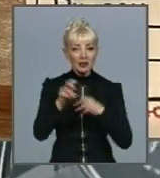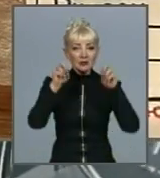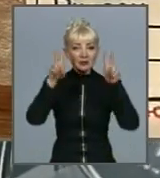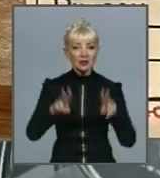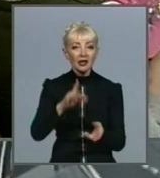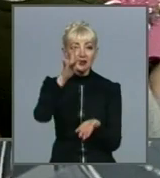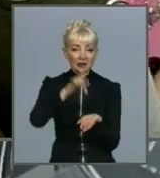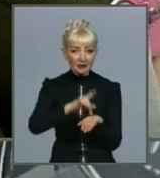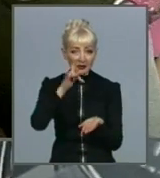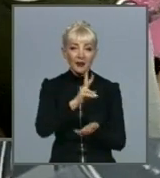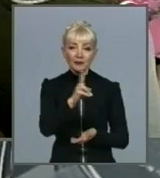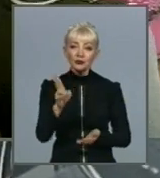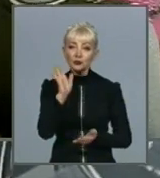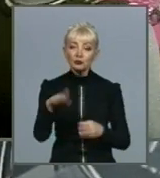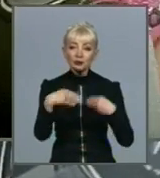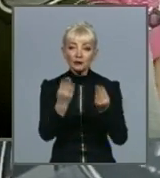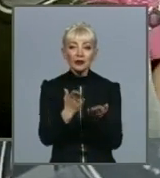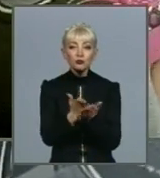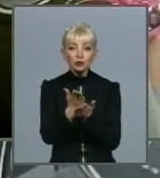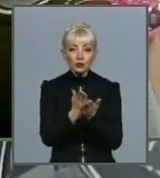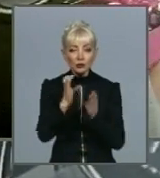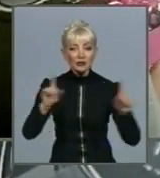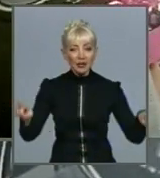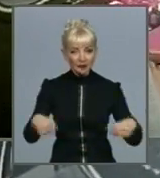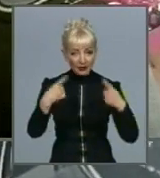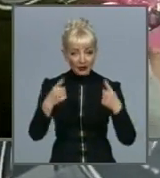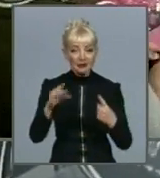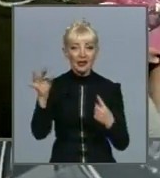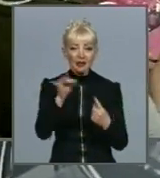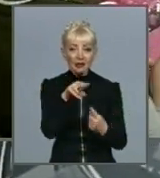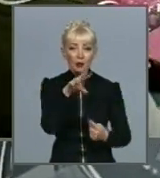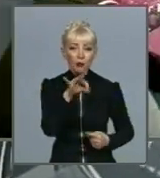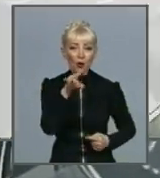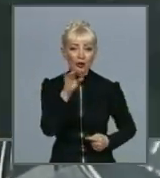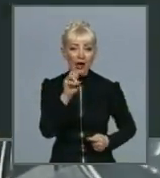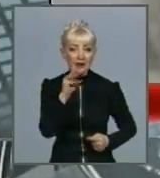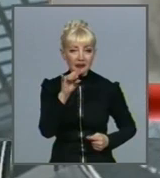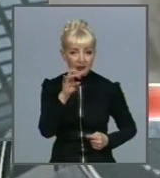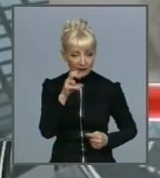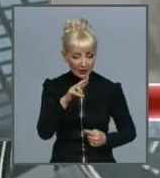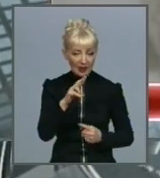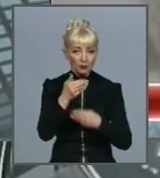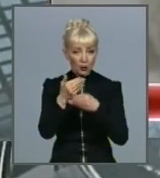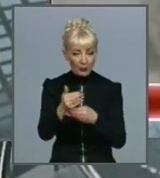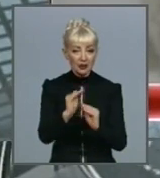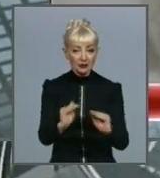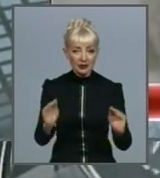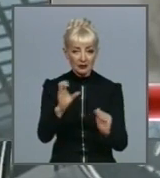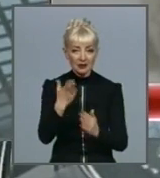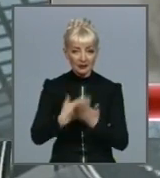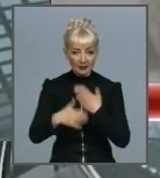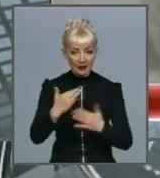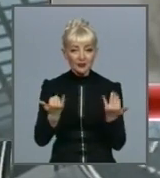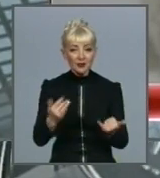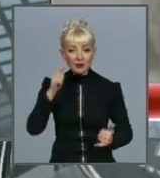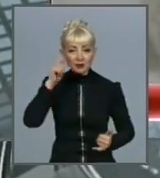які будуть надавати послуги з реабілітації та паліативну допомогу дітям з інвалідністю. Наразі в країні 730